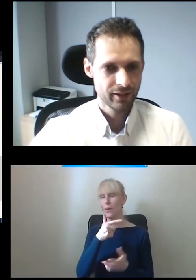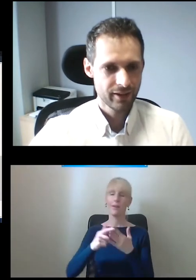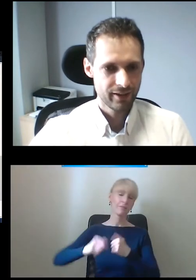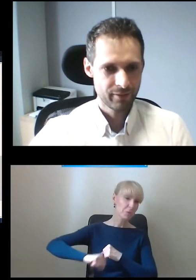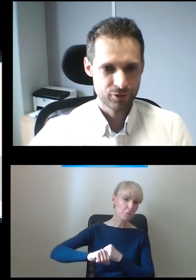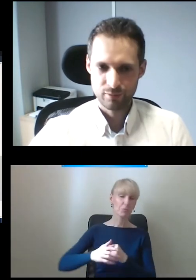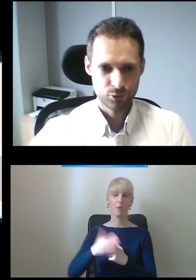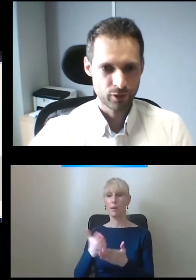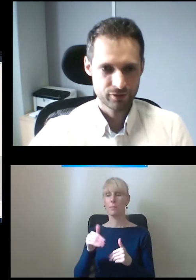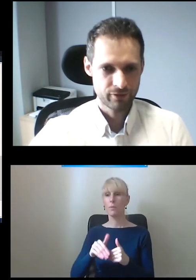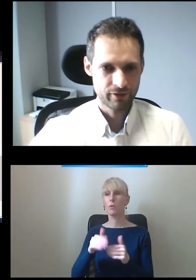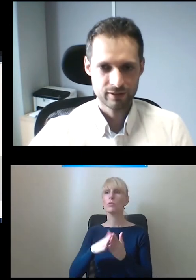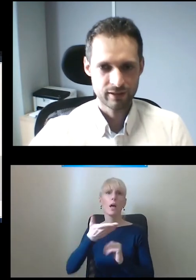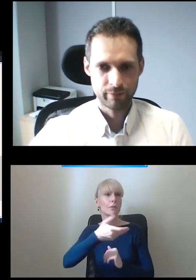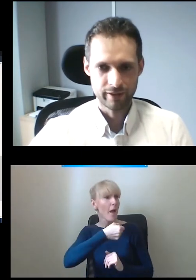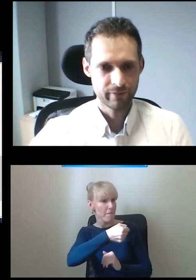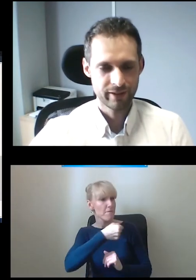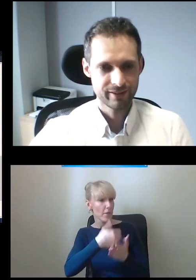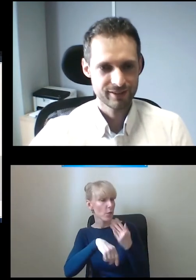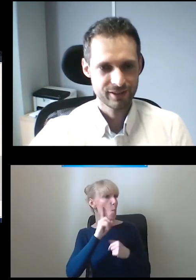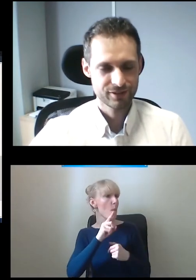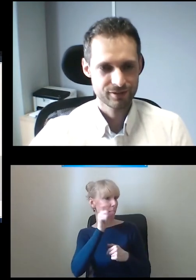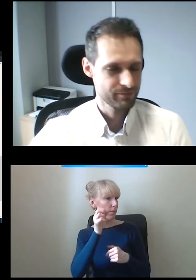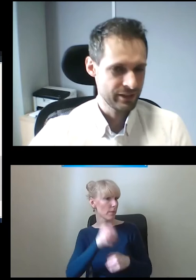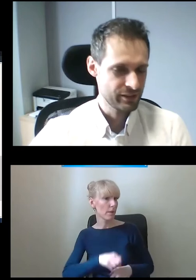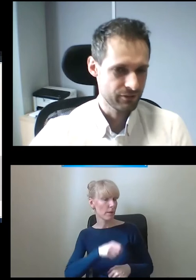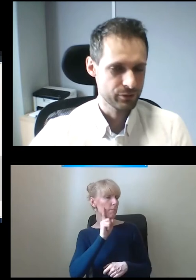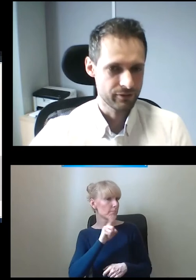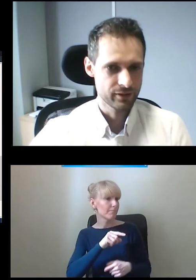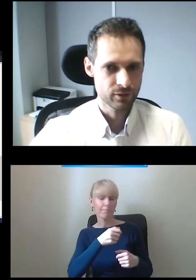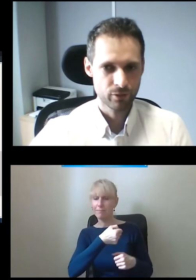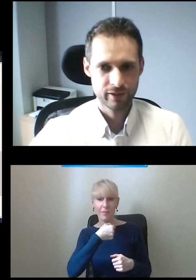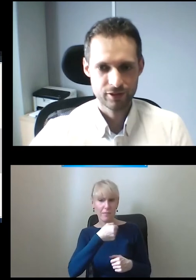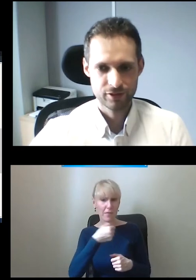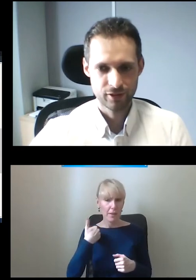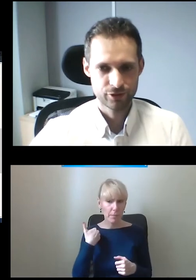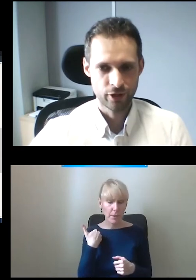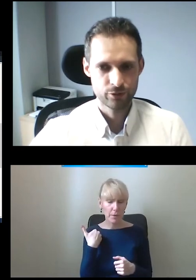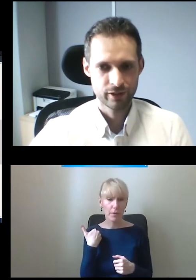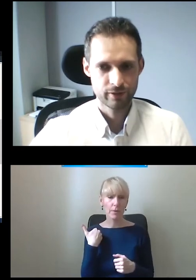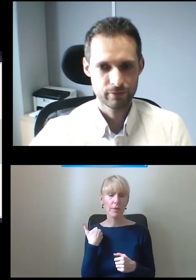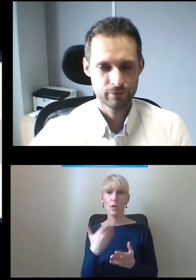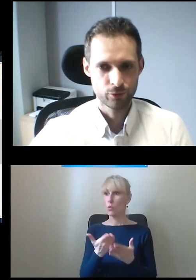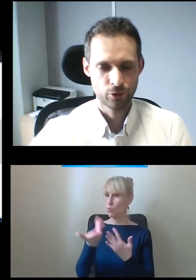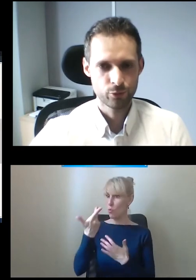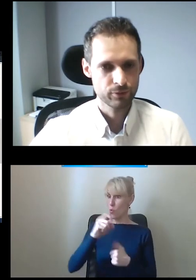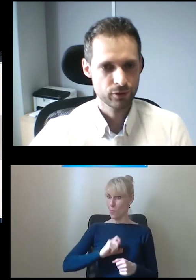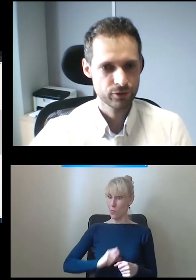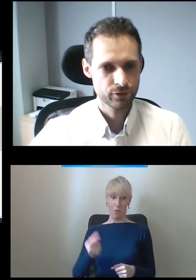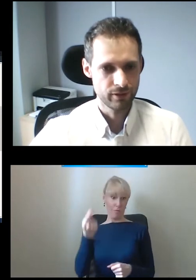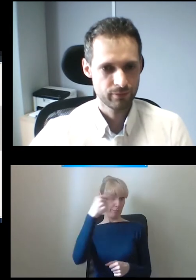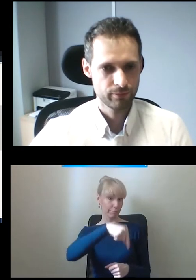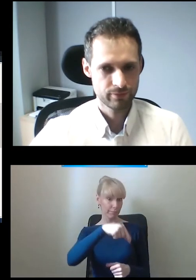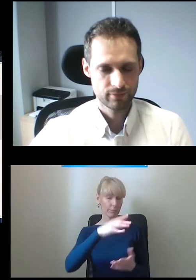można sobie posłuchać wywiad z tym panem. To jest też, nigdy nie widział tej windy. Są komentarze, że ludzie do biura